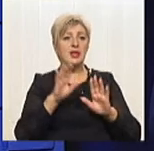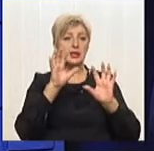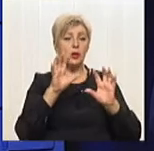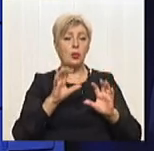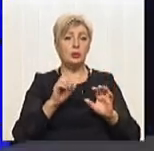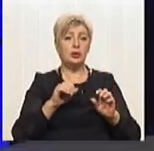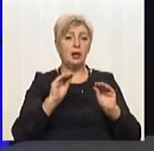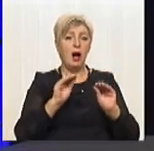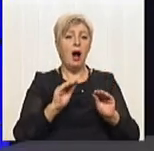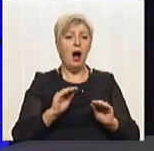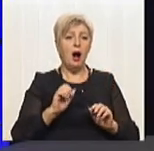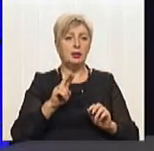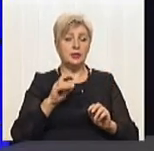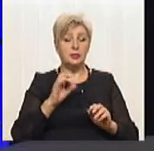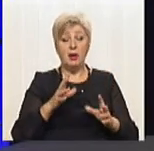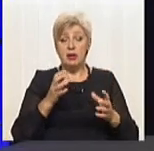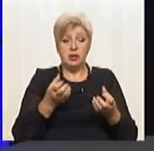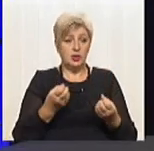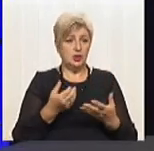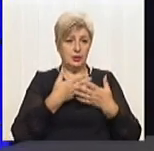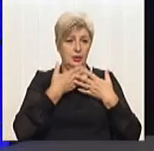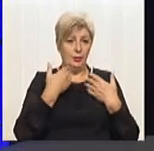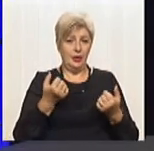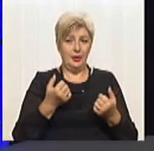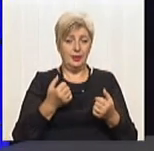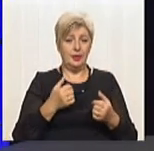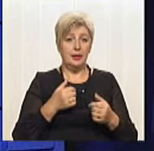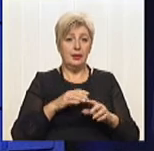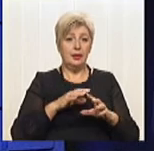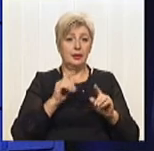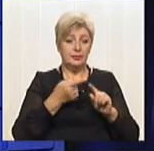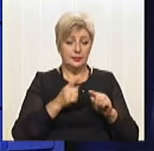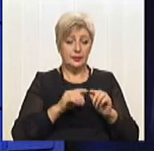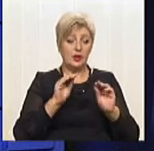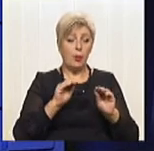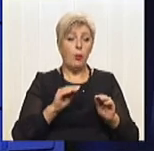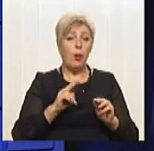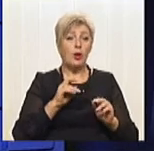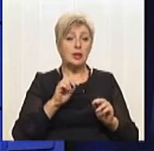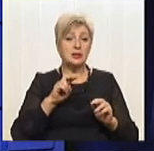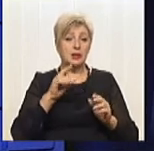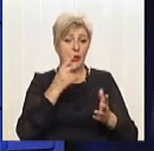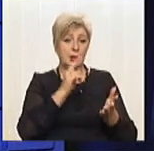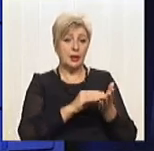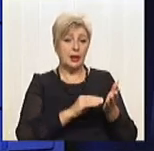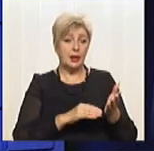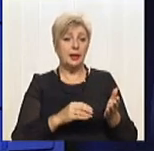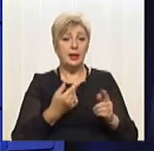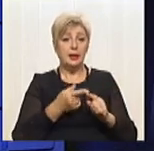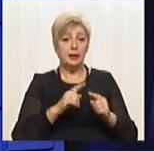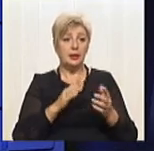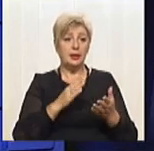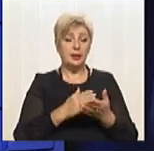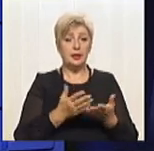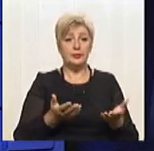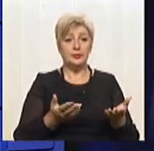Тобто, їх ще немає? Їх ще немає. Тобто, навіть ці показники, які у вас є, вони дуже, скажімо так, орієнтовні. Це не зовсім нас,